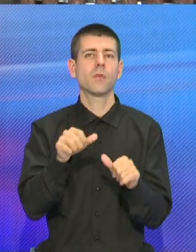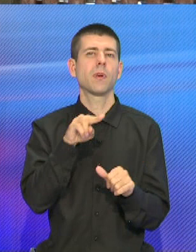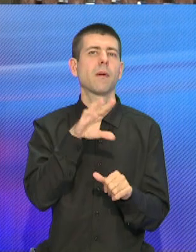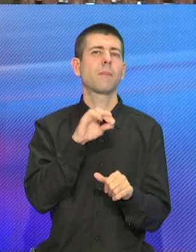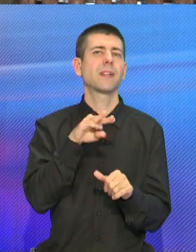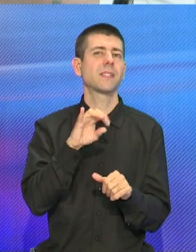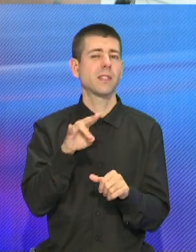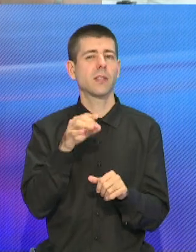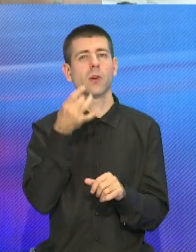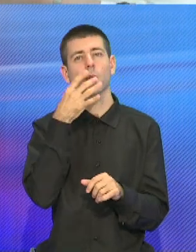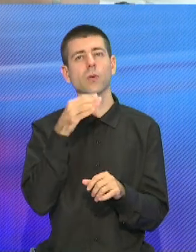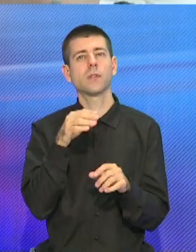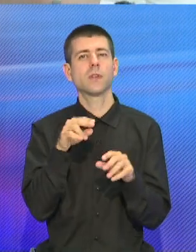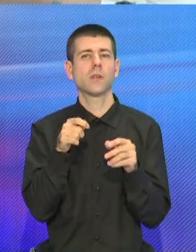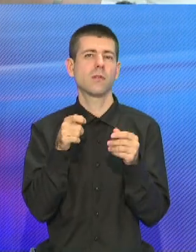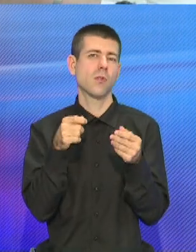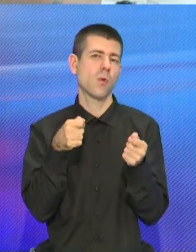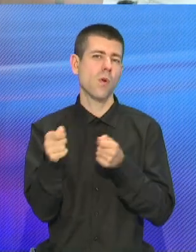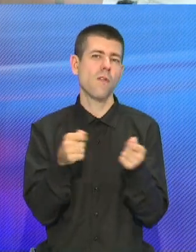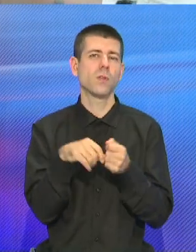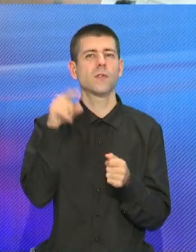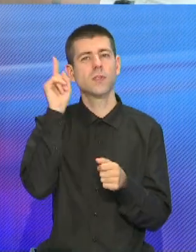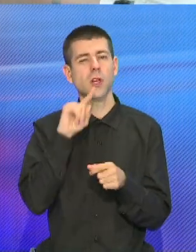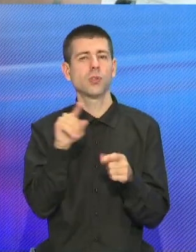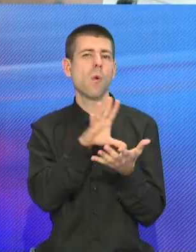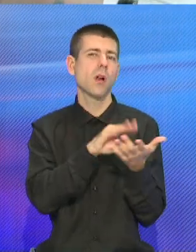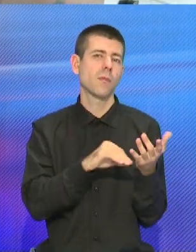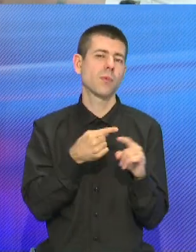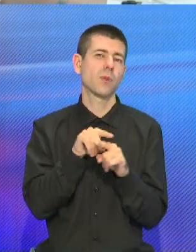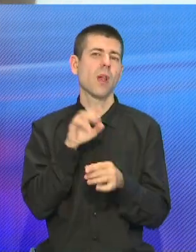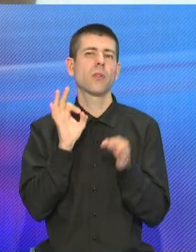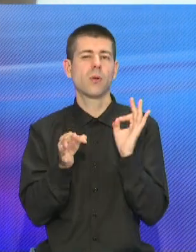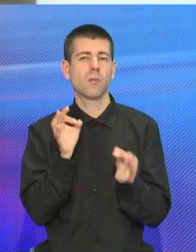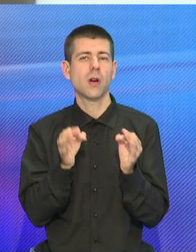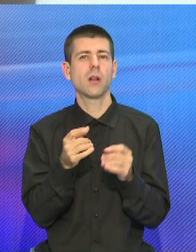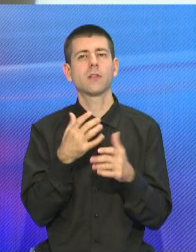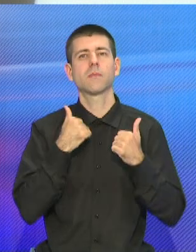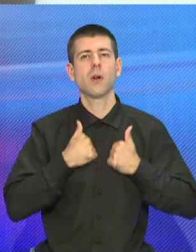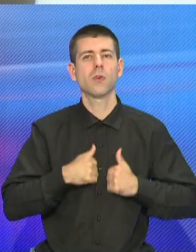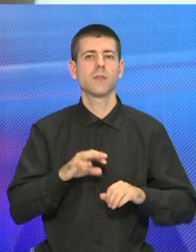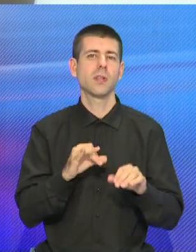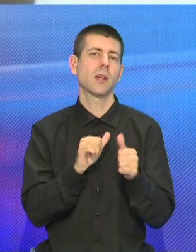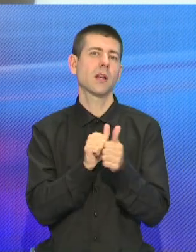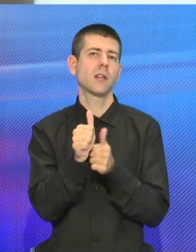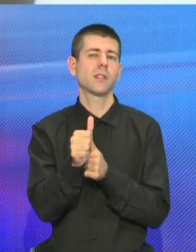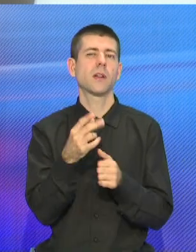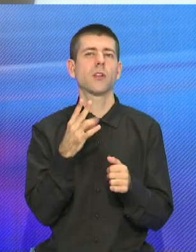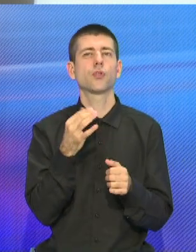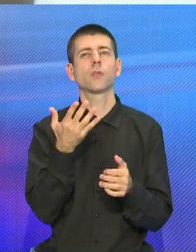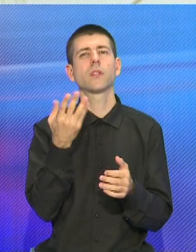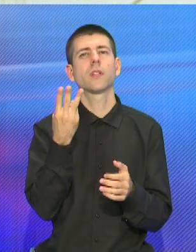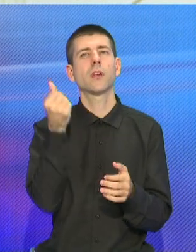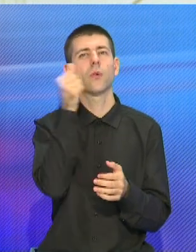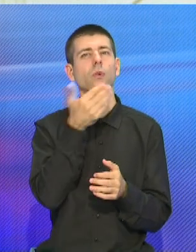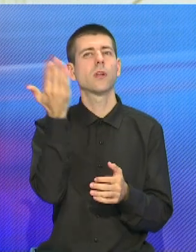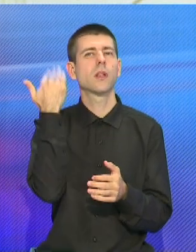мясокомбината знает, что копируют лишь лучших, поэтому ко всему относятся со спокойствием и достоинством лидера. Еще три года назад, там,